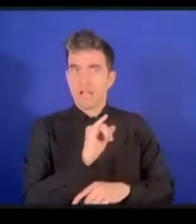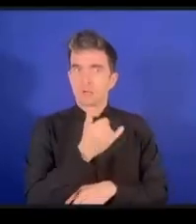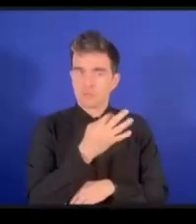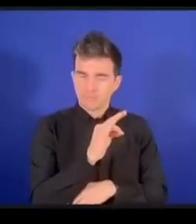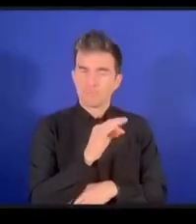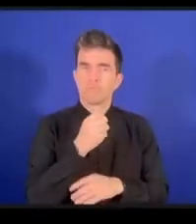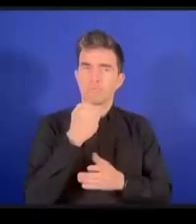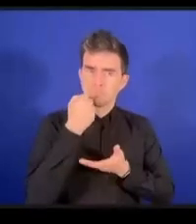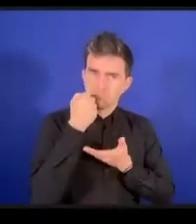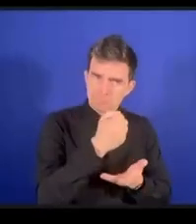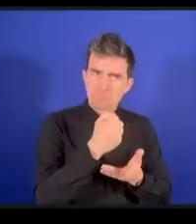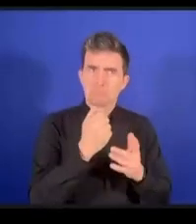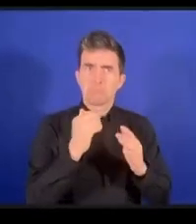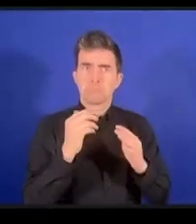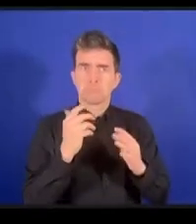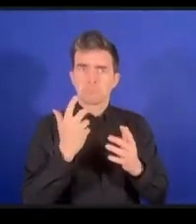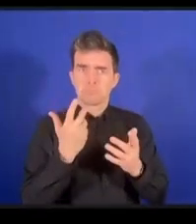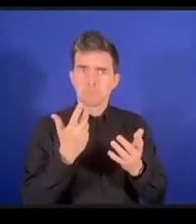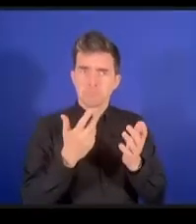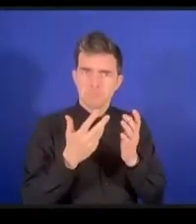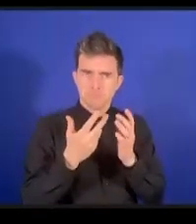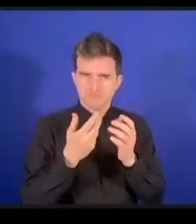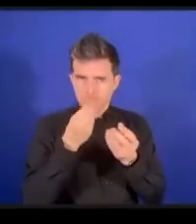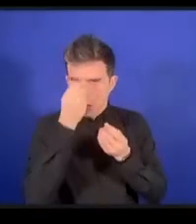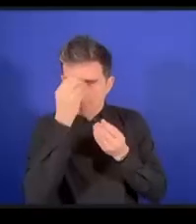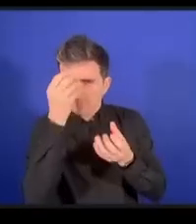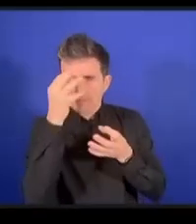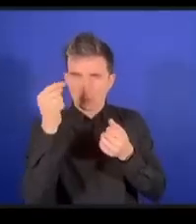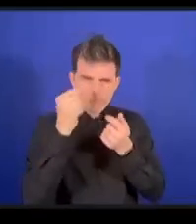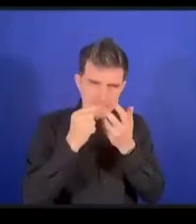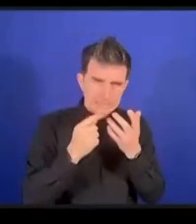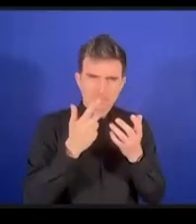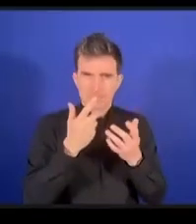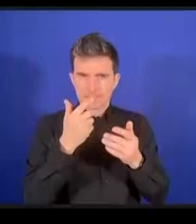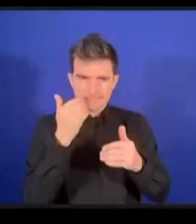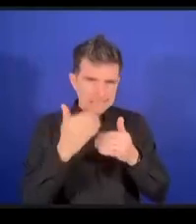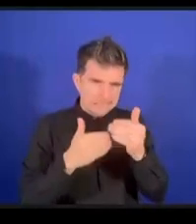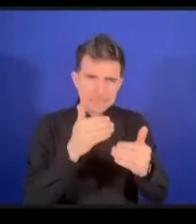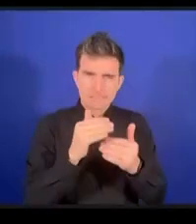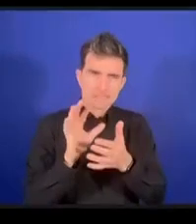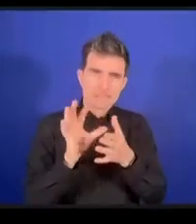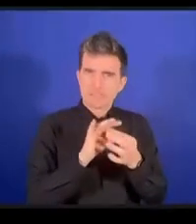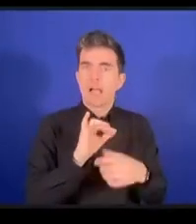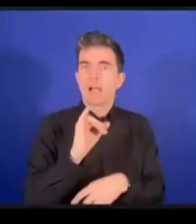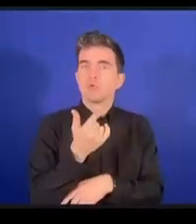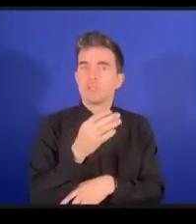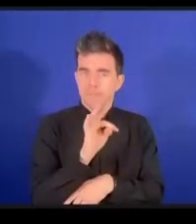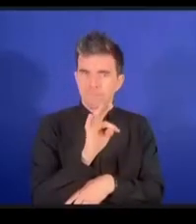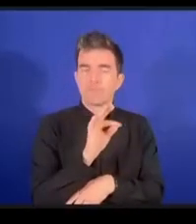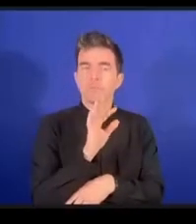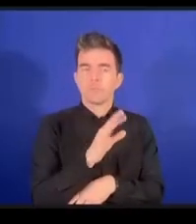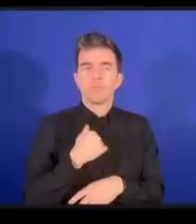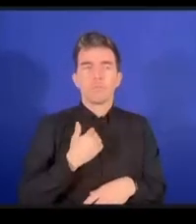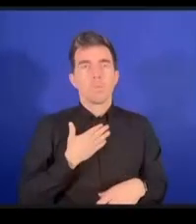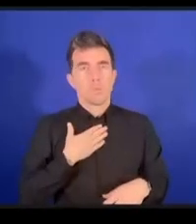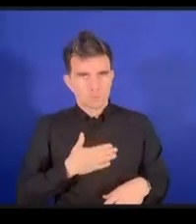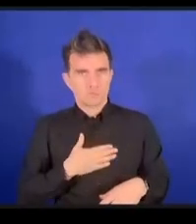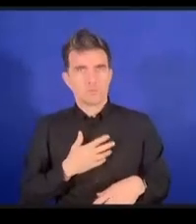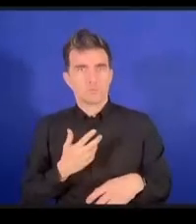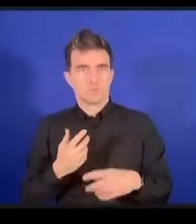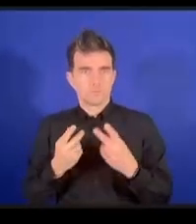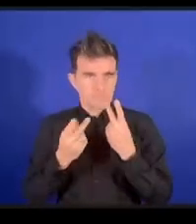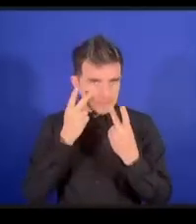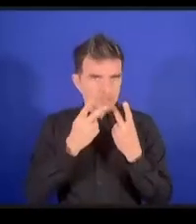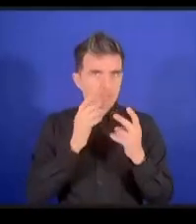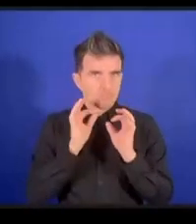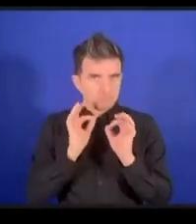術に非常に精致したら方々などをコンサルタントとして派遣してくれましたこれをもっと増やさなければいけないと思